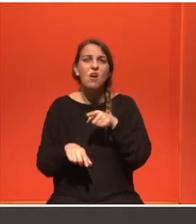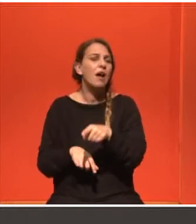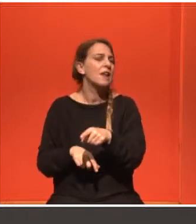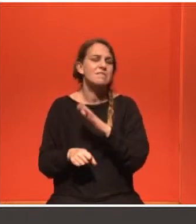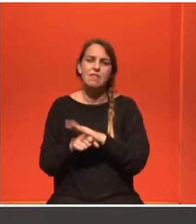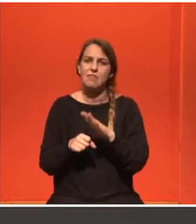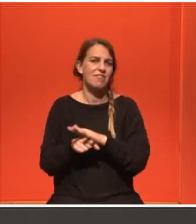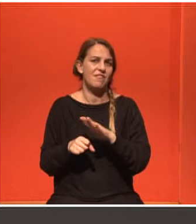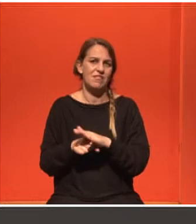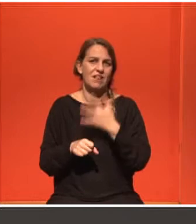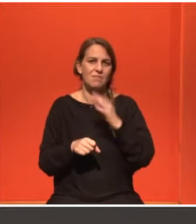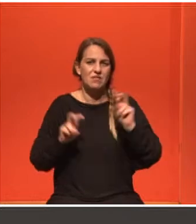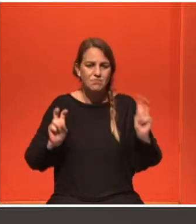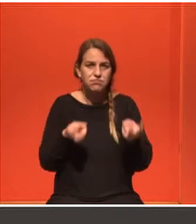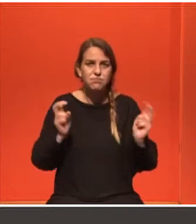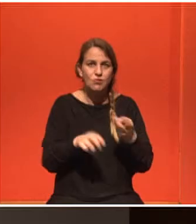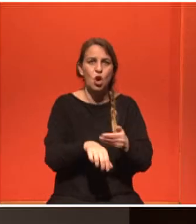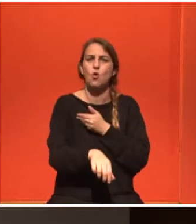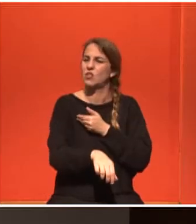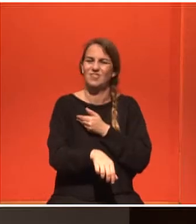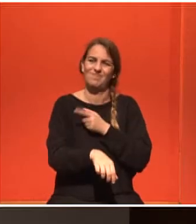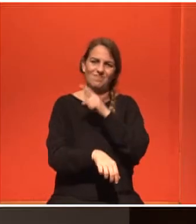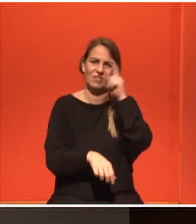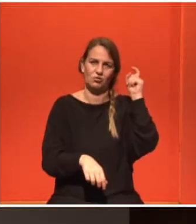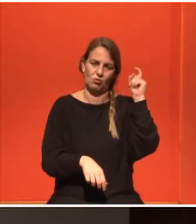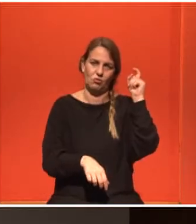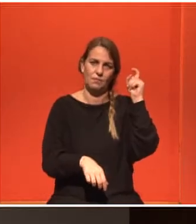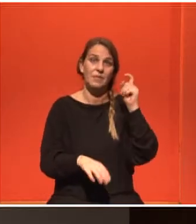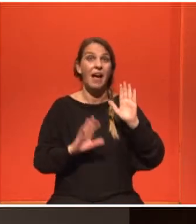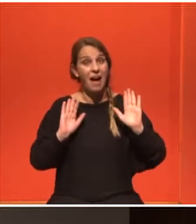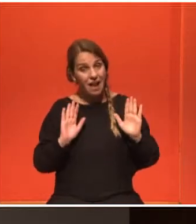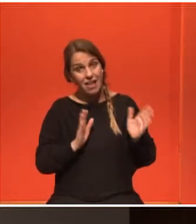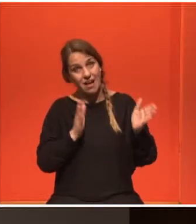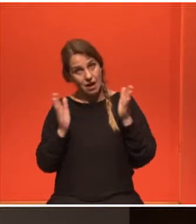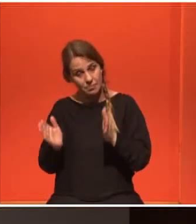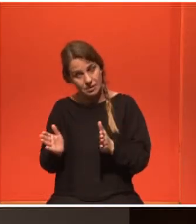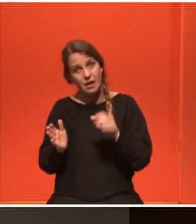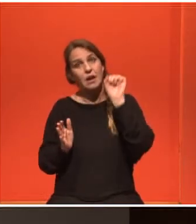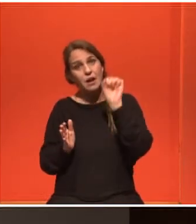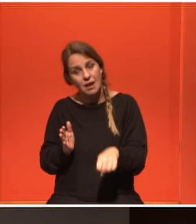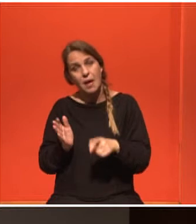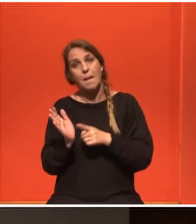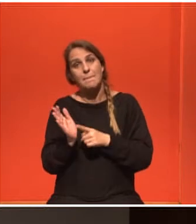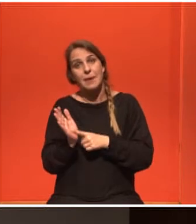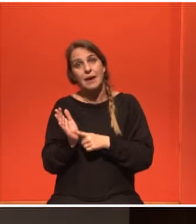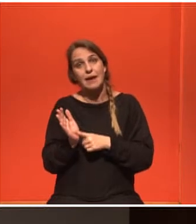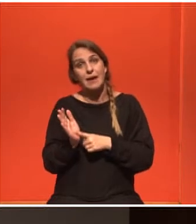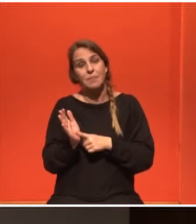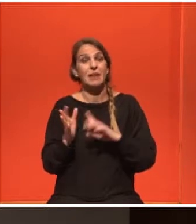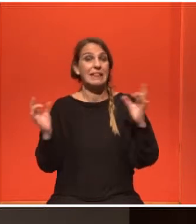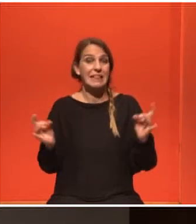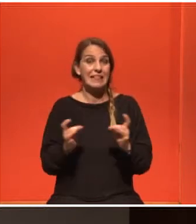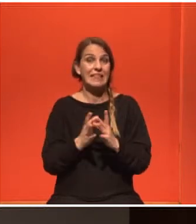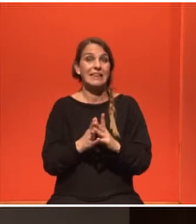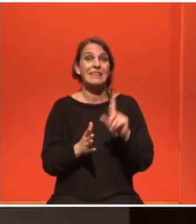βρίσκουμε περισσότερο τους καρκίνους νωρίτερα. Όμως, ναι, θα πρέπει να κάνουμε κάτι παραπάνω. Κάνουμε εμείς κάτι παραπάνω σε γυναίκες που